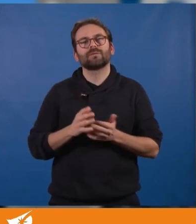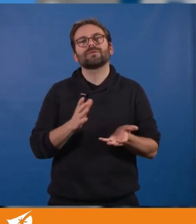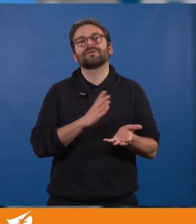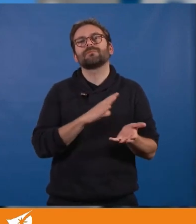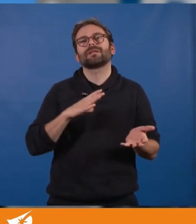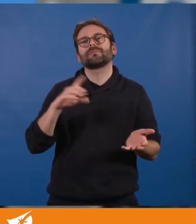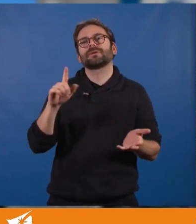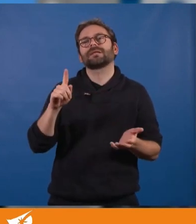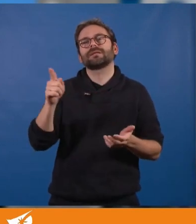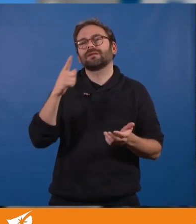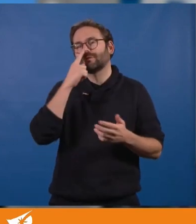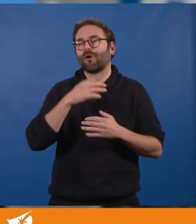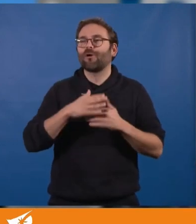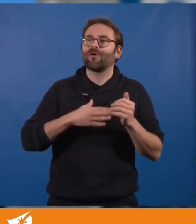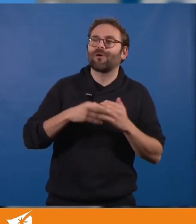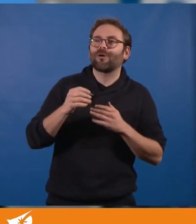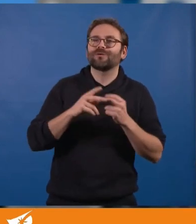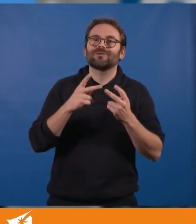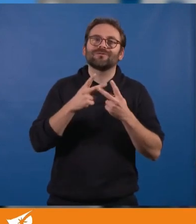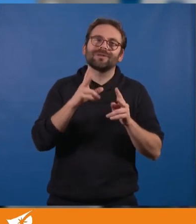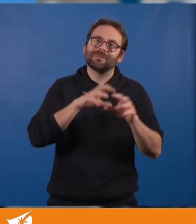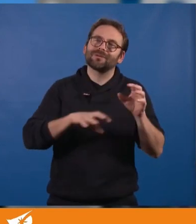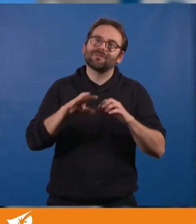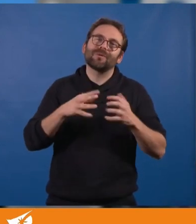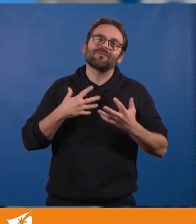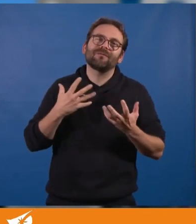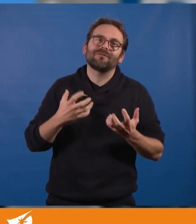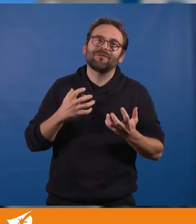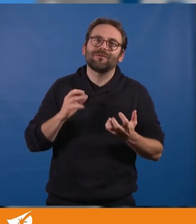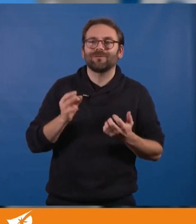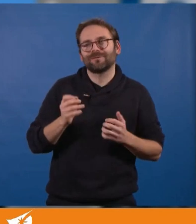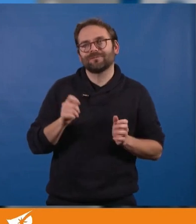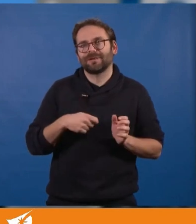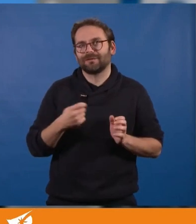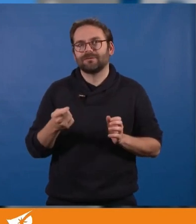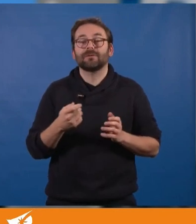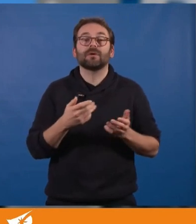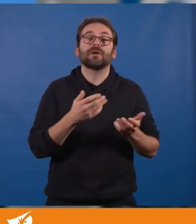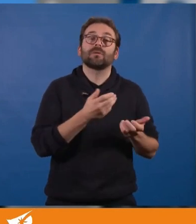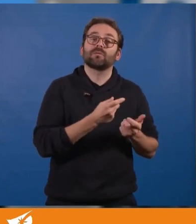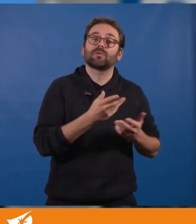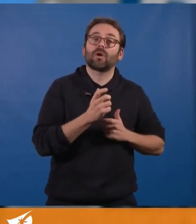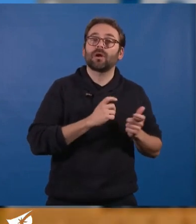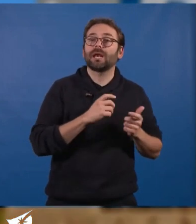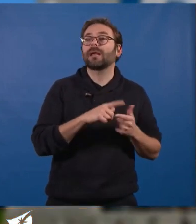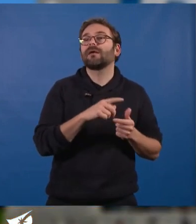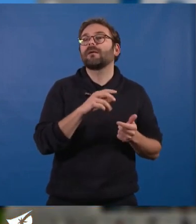heureuse, même dans sa ville et sa métropole, et donc certains de mes collègues, Marie Vitoube, SMAC, ont déjà commencé de répondre,